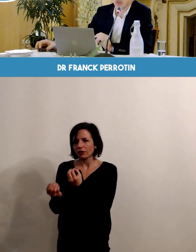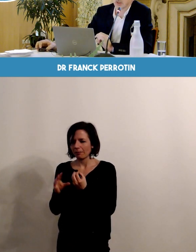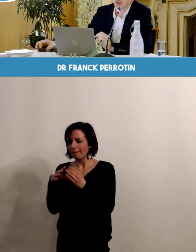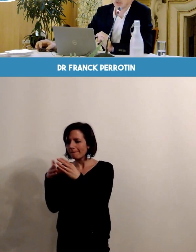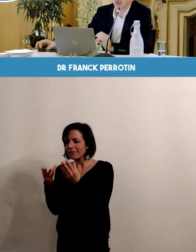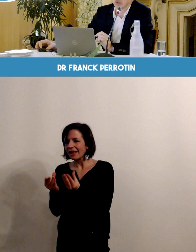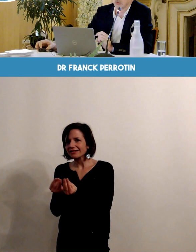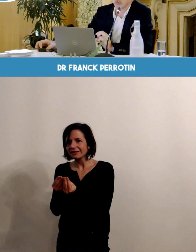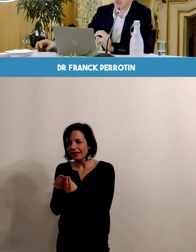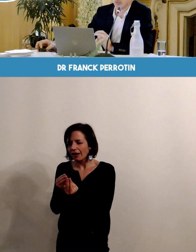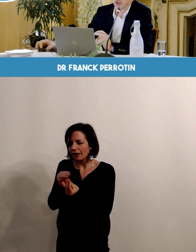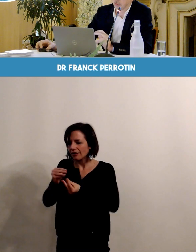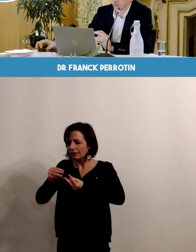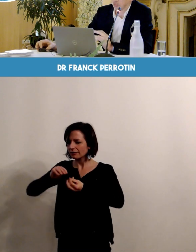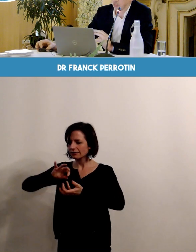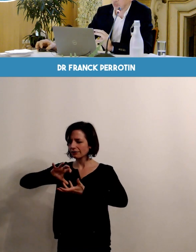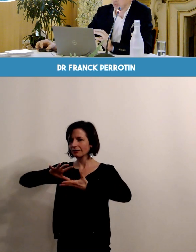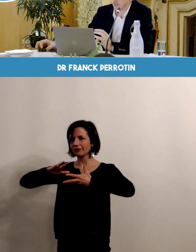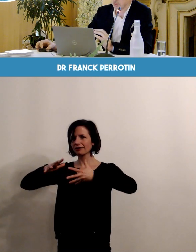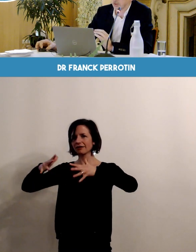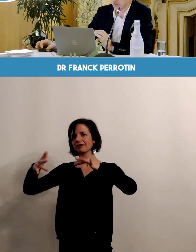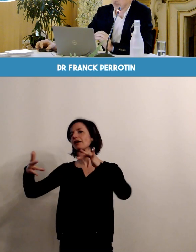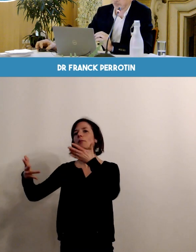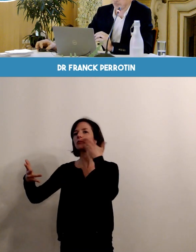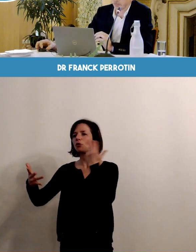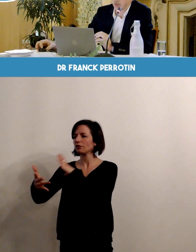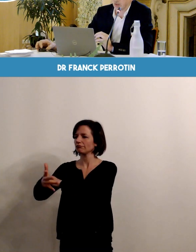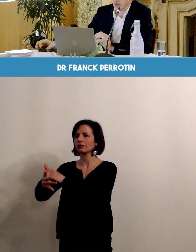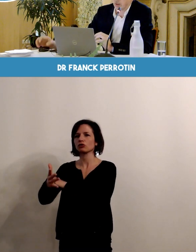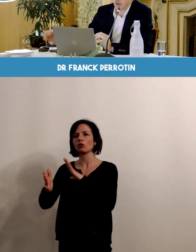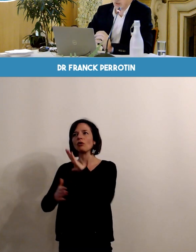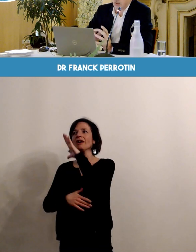qui sont à risque un certain nombre d'hypertensions en cours de grossesse